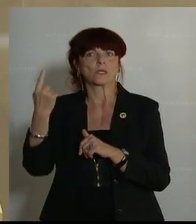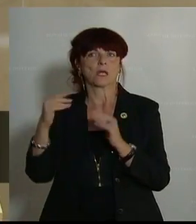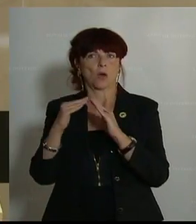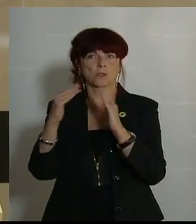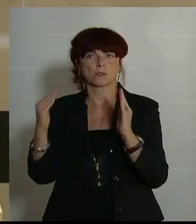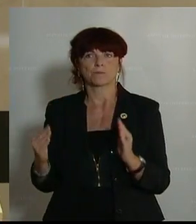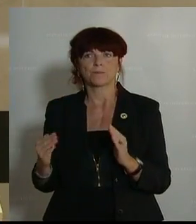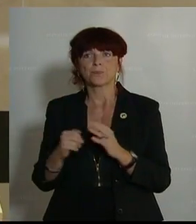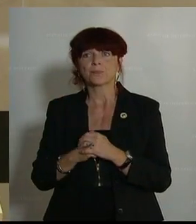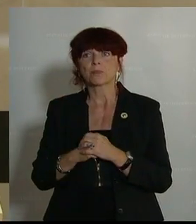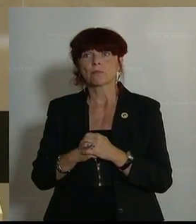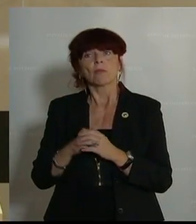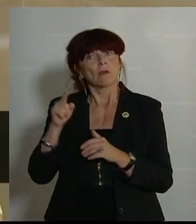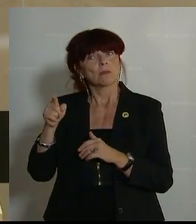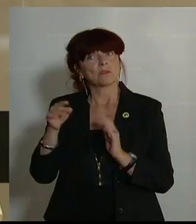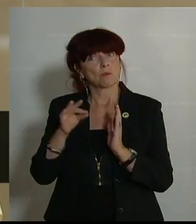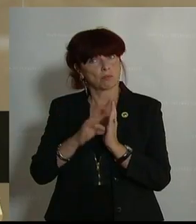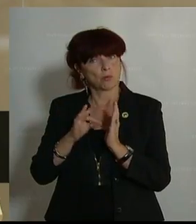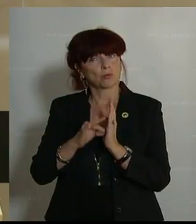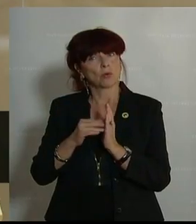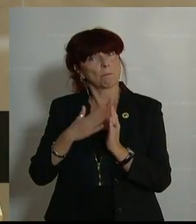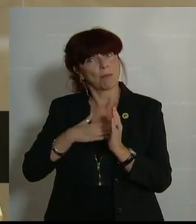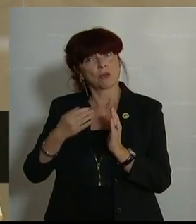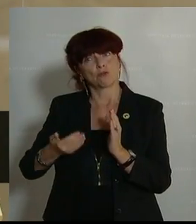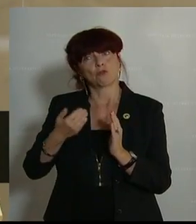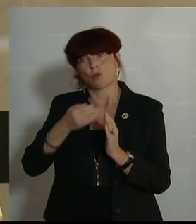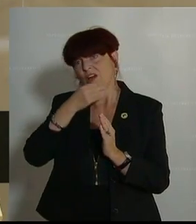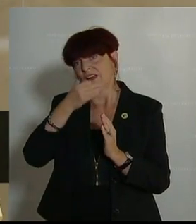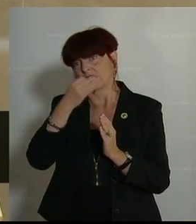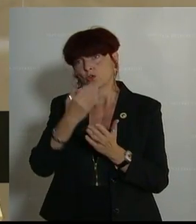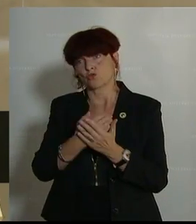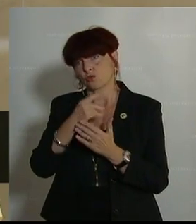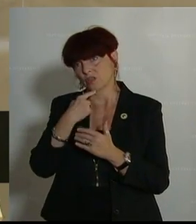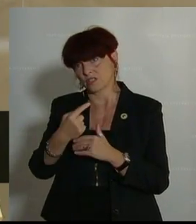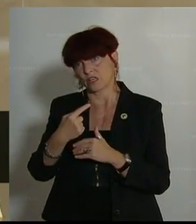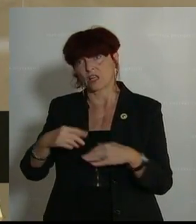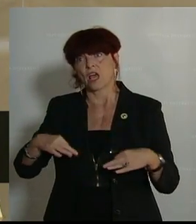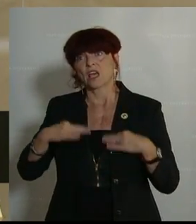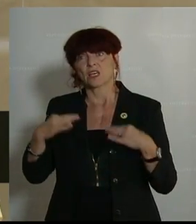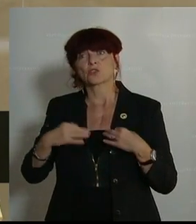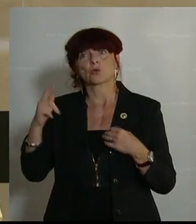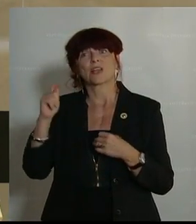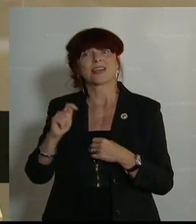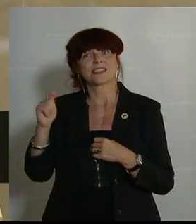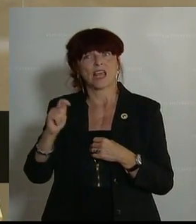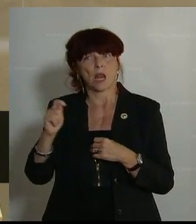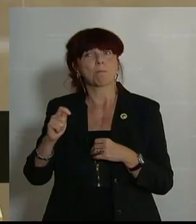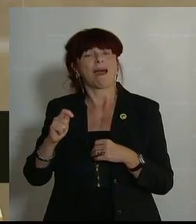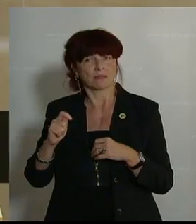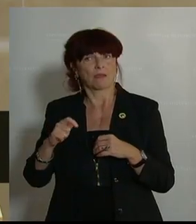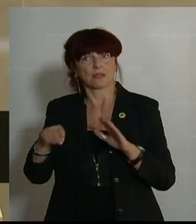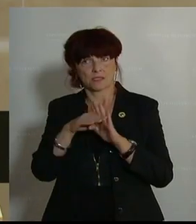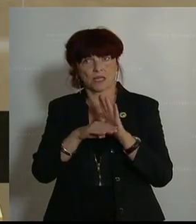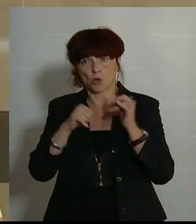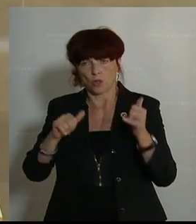In diesem Punkt ist bereits von meinen Vorrednern vieles gesprochen worden. Das Gesundheits-Telematik-Gesetz aus dem Jahre 2012, das heute novelliert